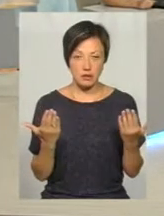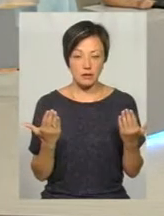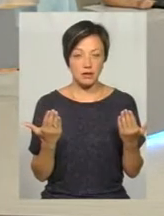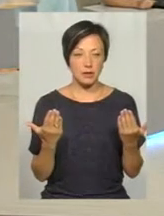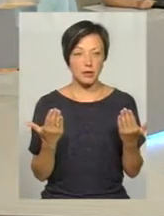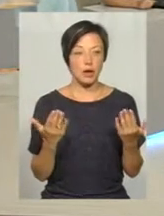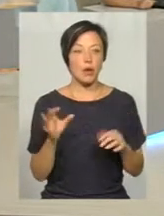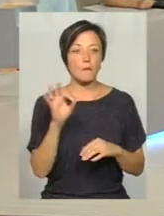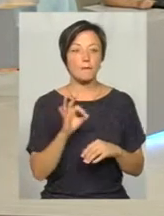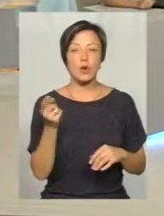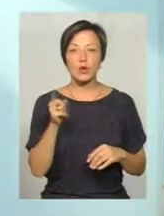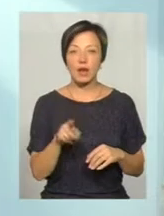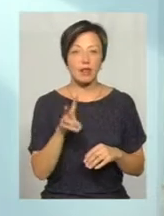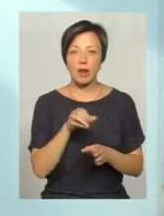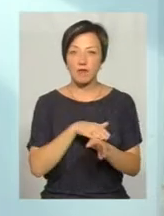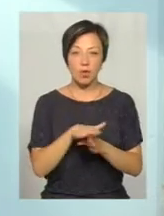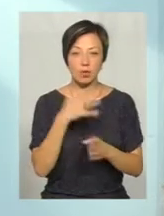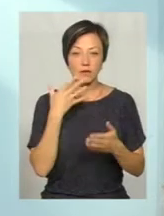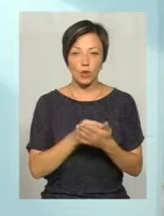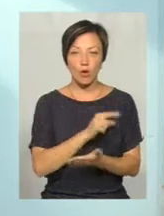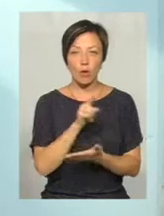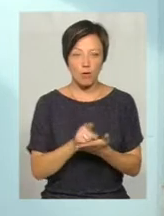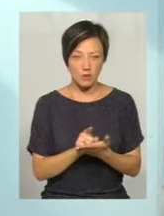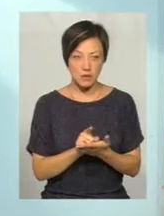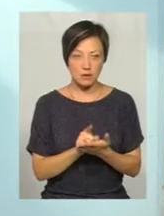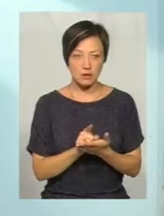про те, що не виконують свої обов'язки.